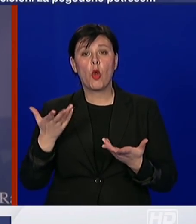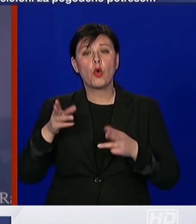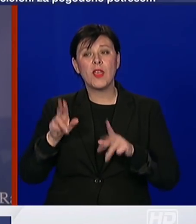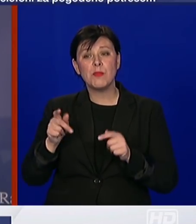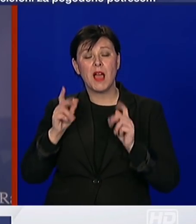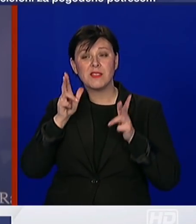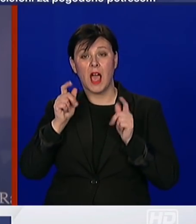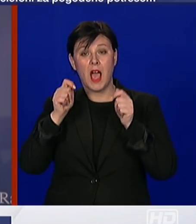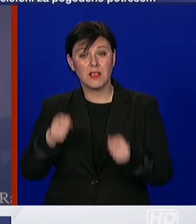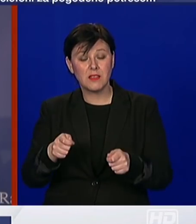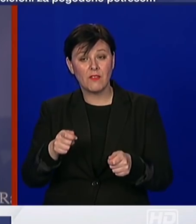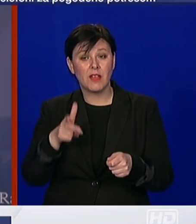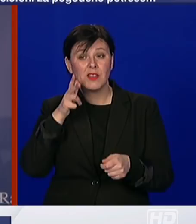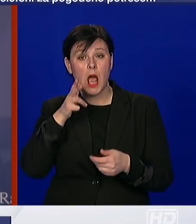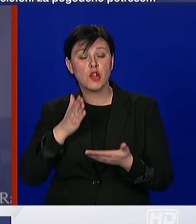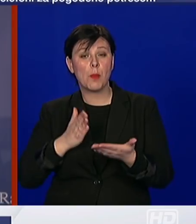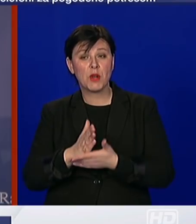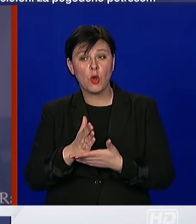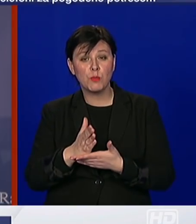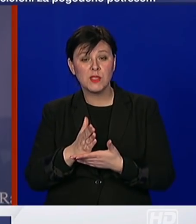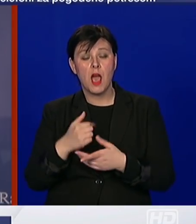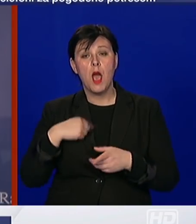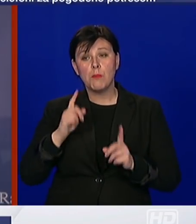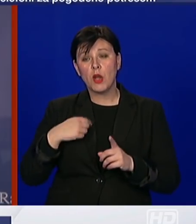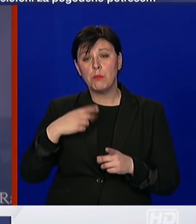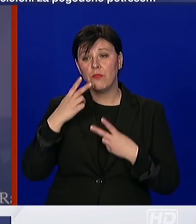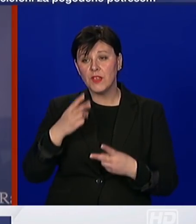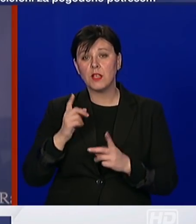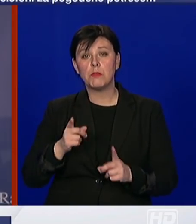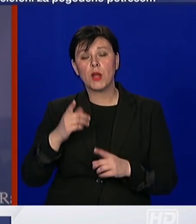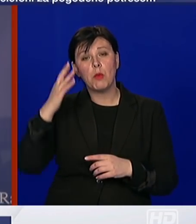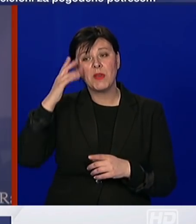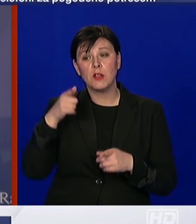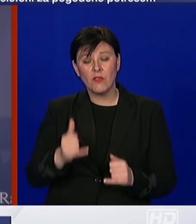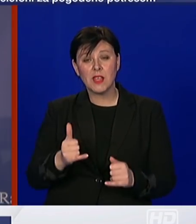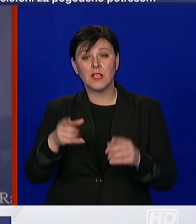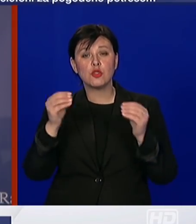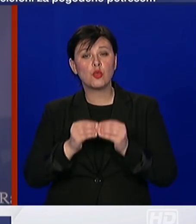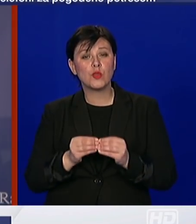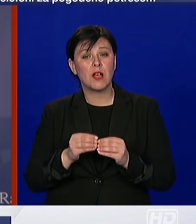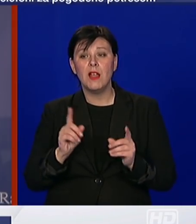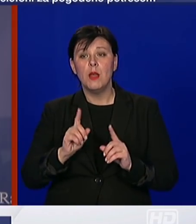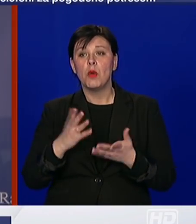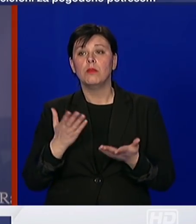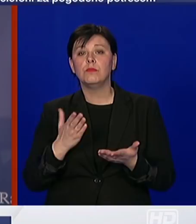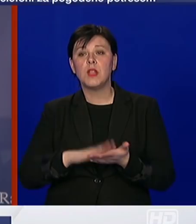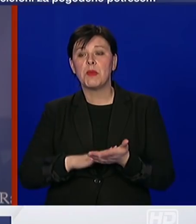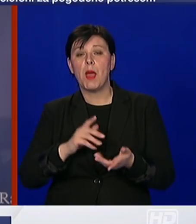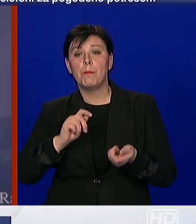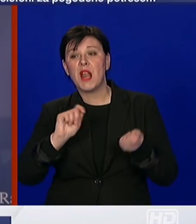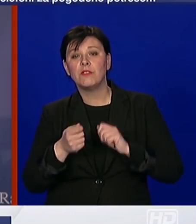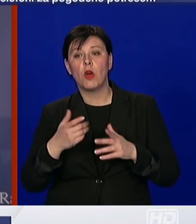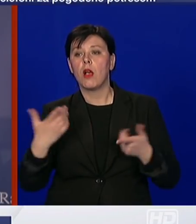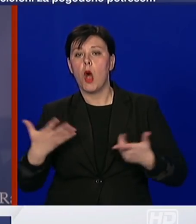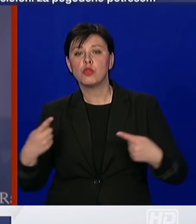zahtjeva, jer moramo voditi računa o tome da ovaj sustav se ne pretvori u svoju suprotnost, pa